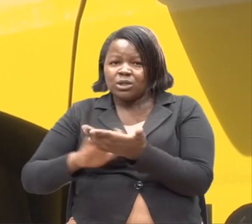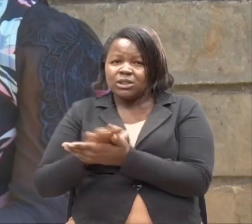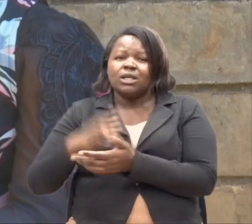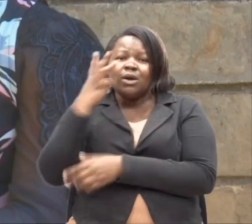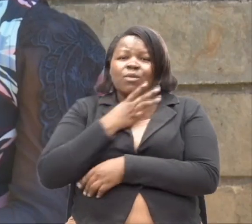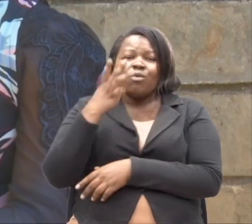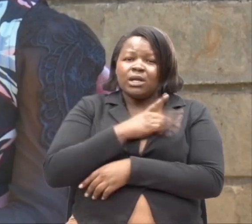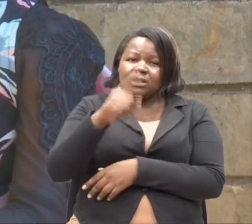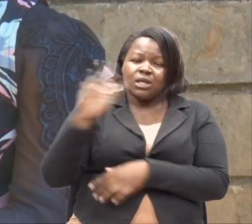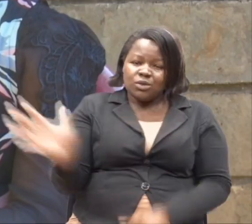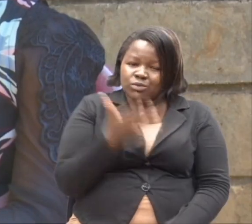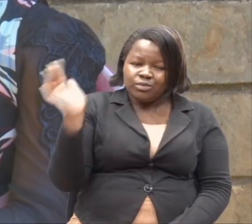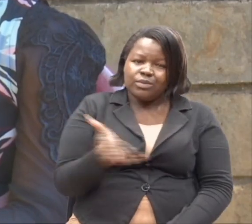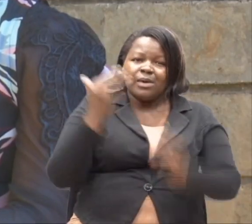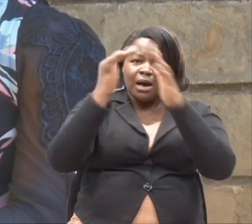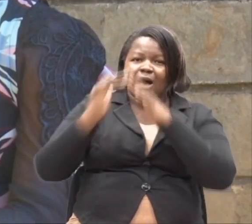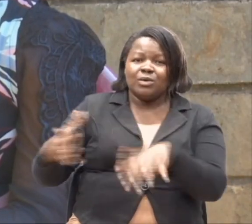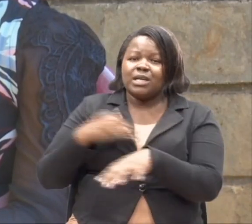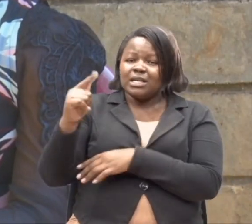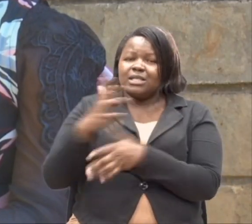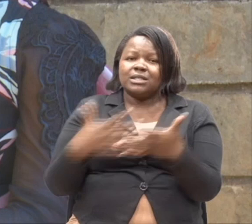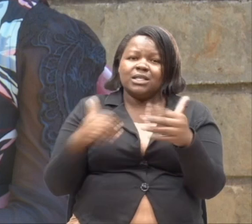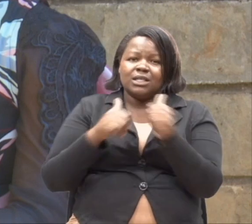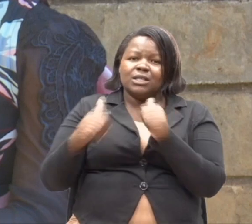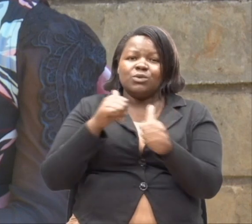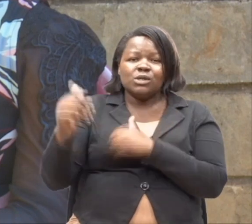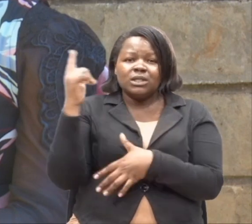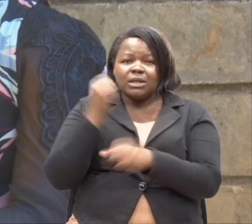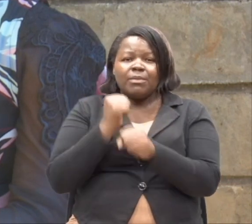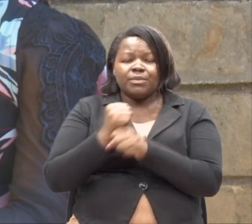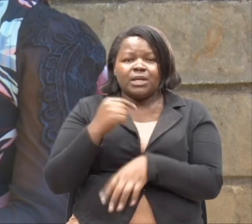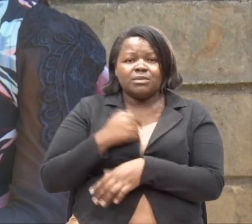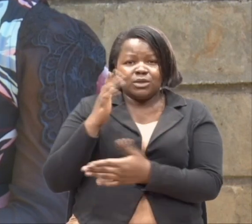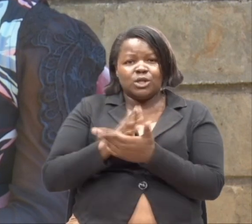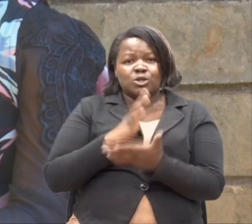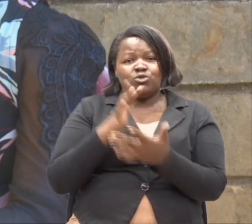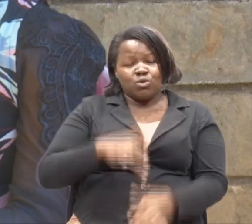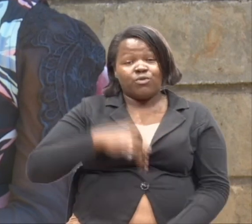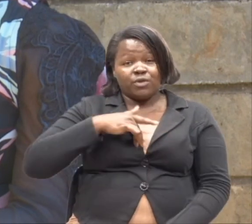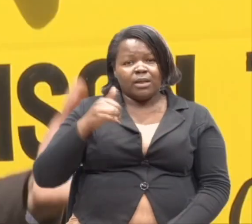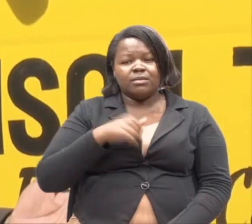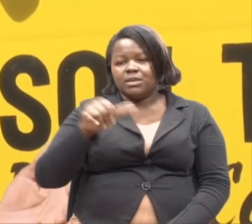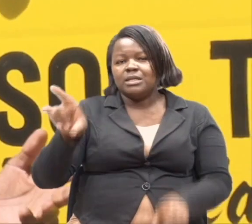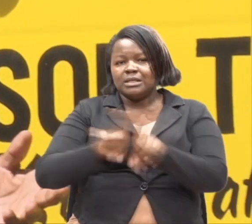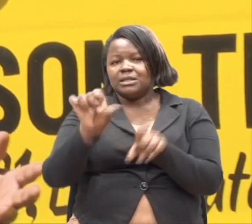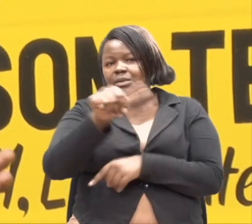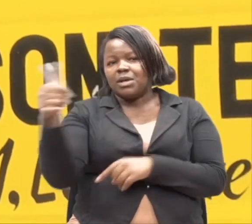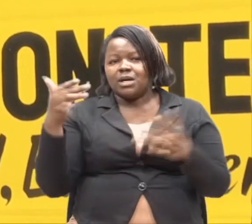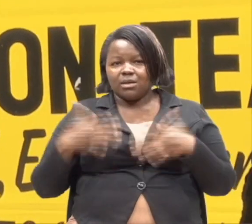vyombo. Wednesday niwe unafagia nyumba. Na hilo jambuli ninifanya nijienzi ya kwamba mimi ni kama wale wengine.